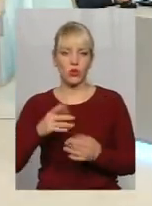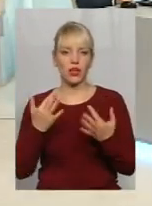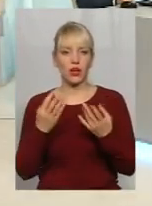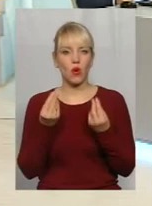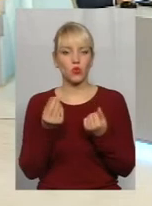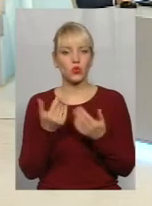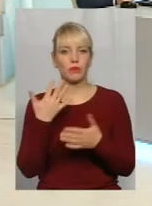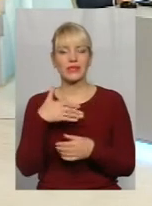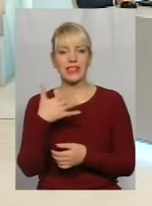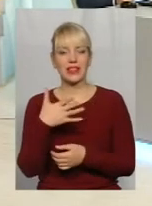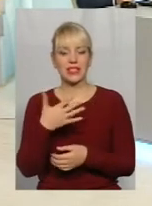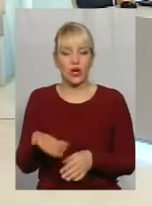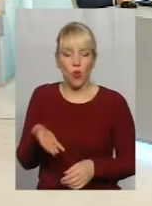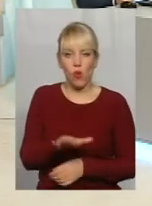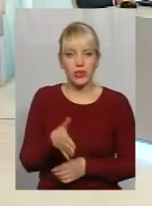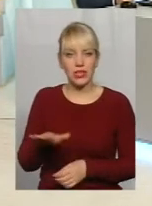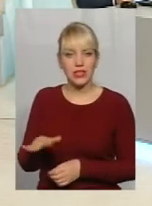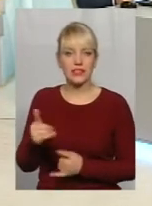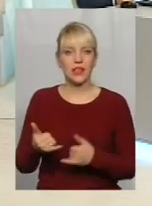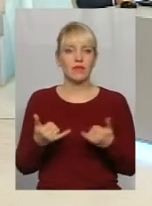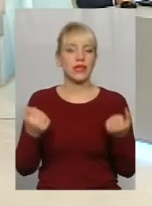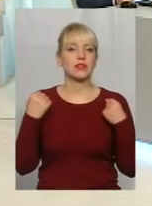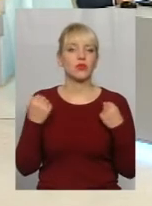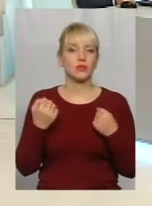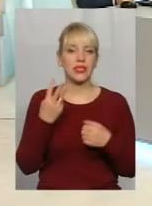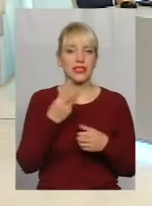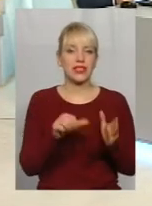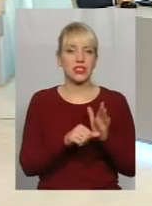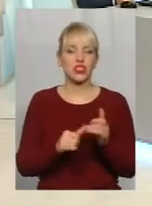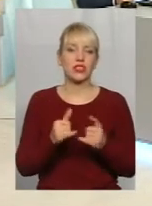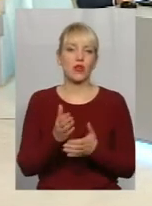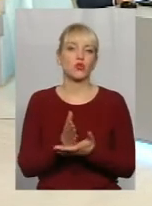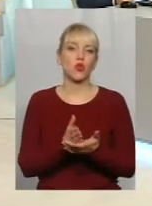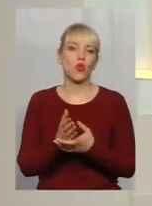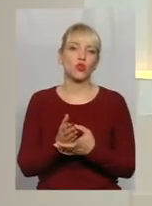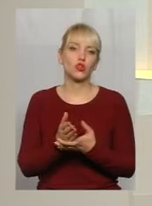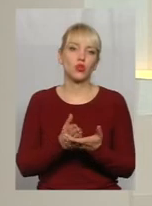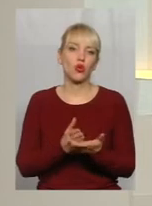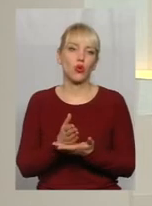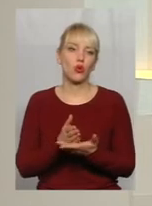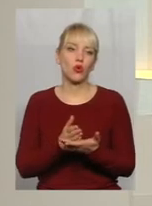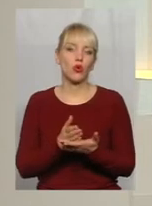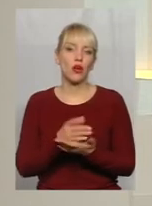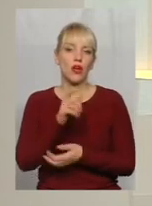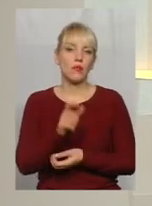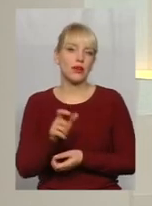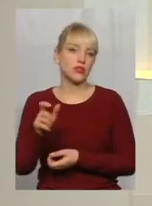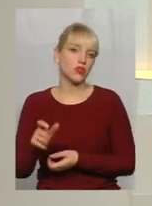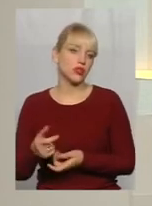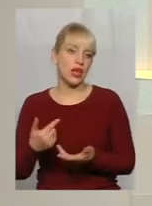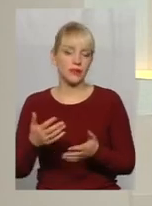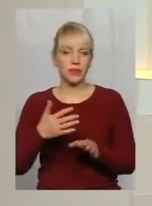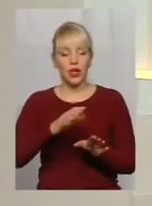коштує з 50 одиниць для спортсменів і 36 для обслуговуючого персоналу. Давайте трошки відійдемо від